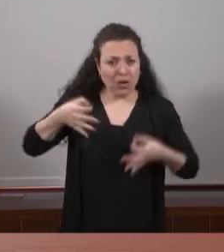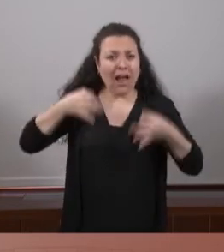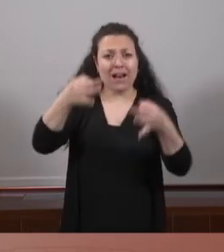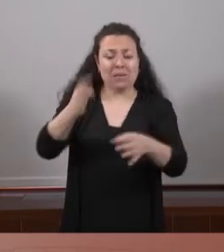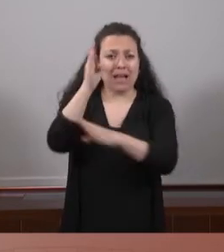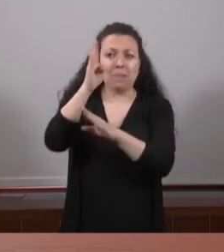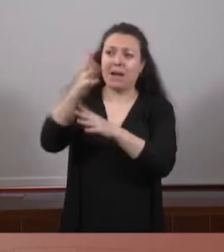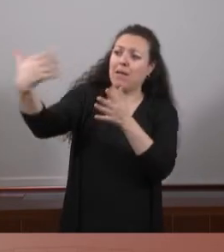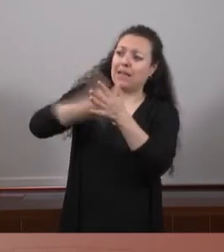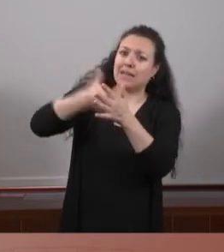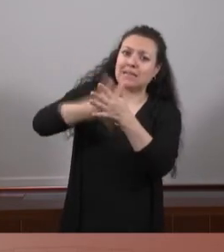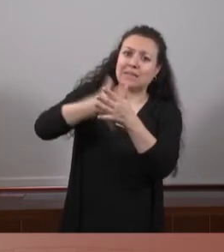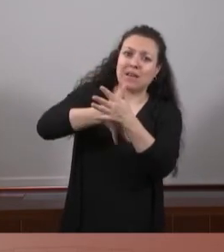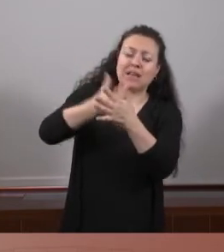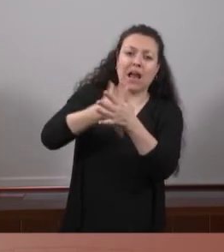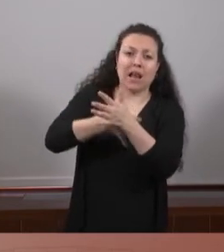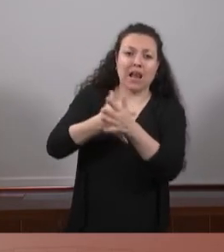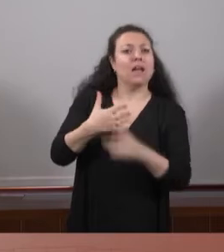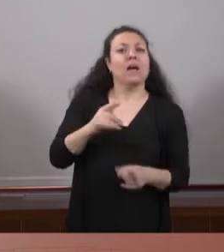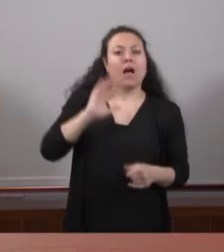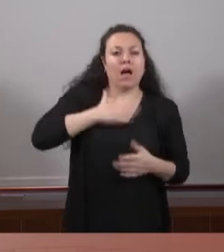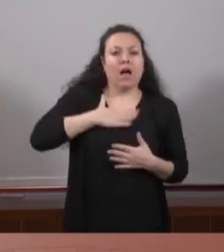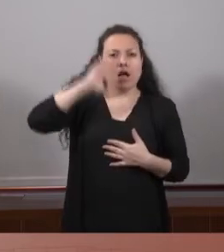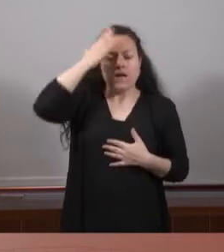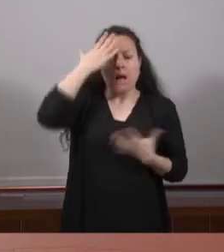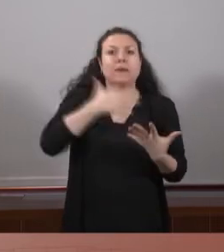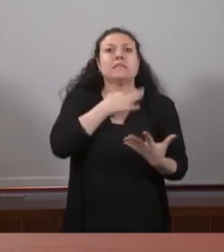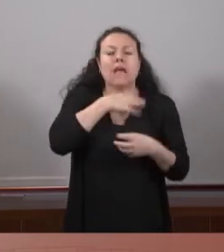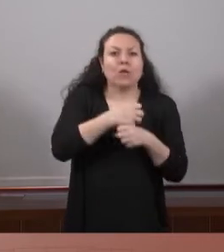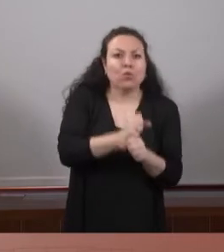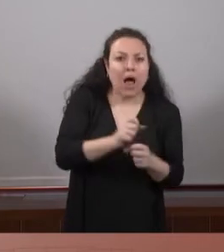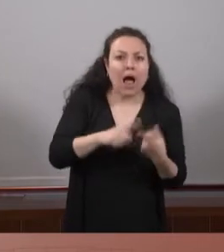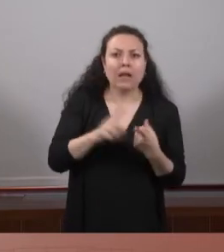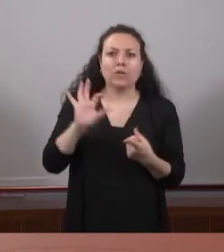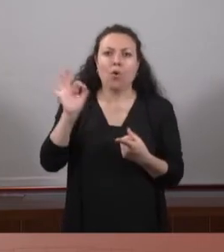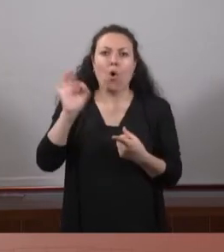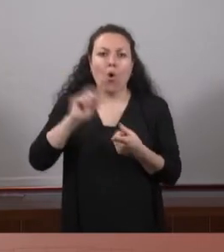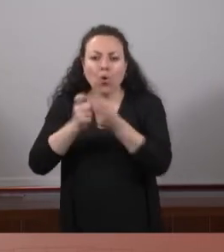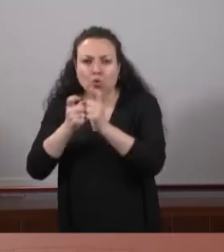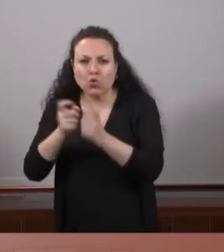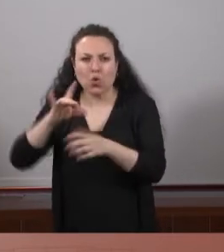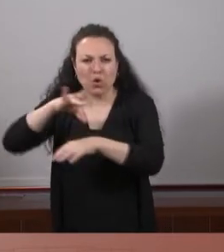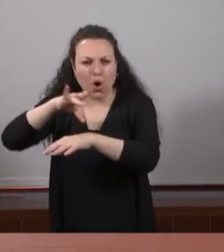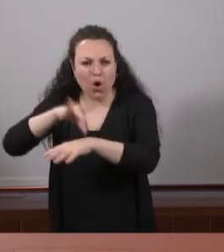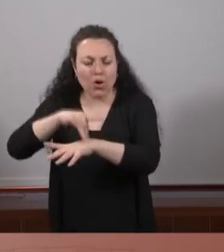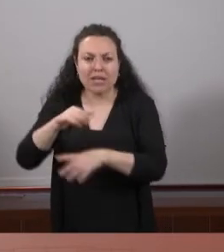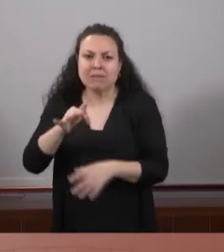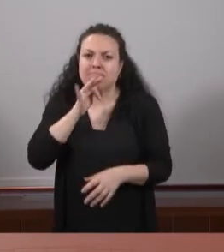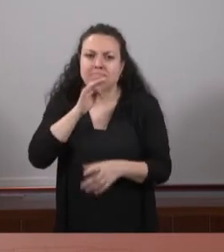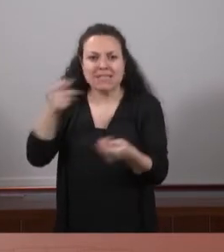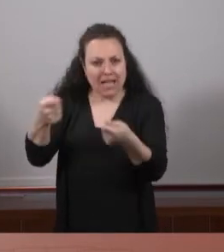expliquen fins i tot que tenen el seu CAP saturat, el seu consultori o alguns dels serveis que estan encara